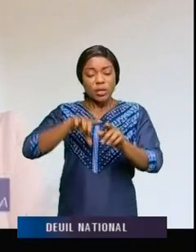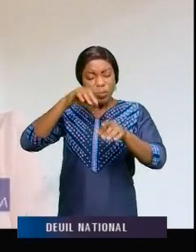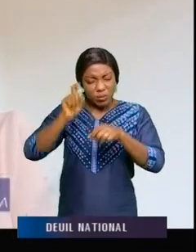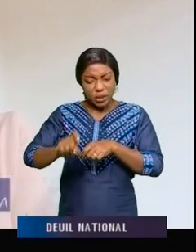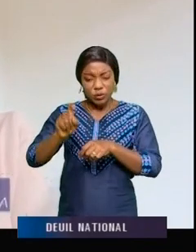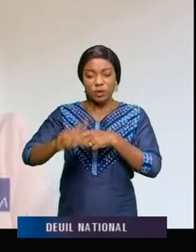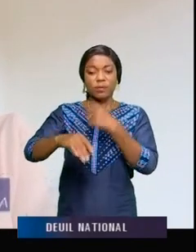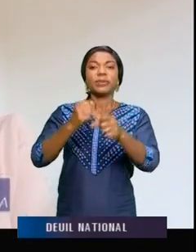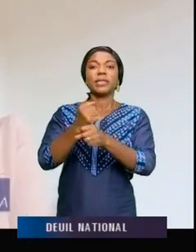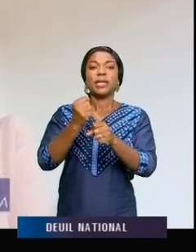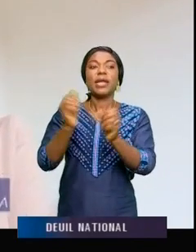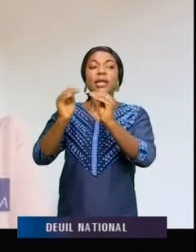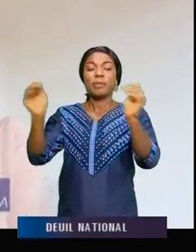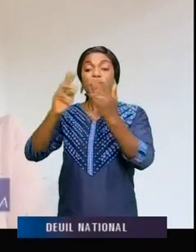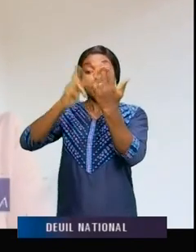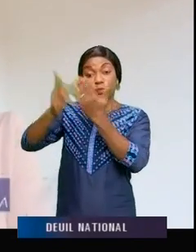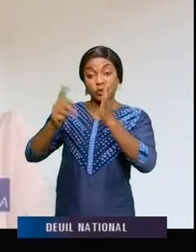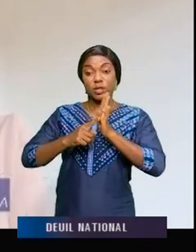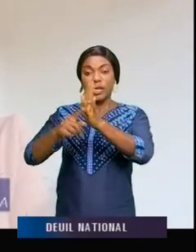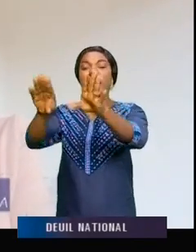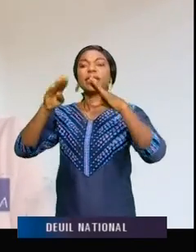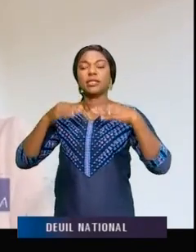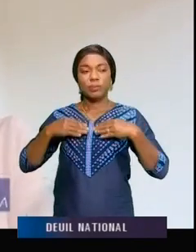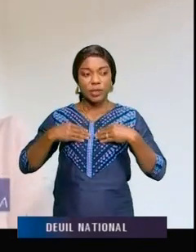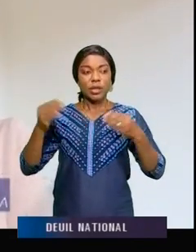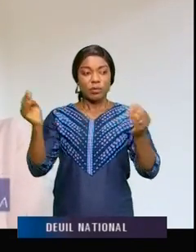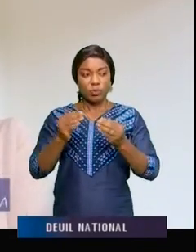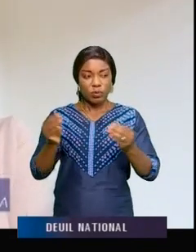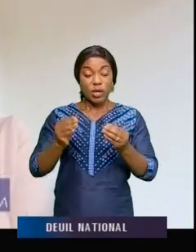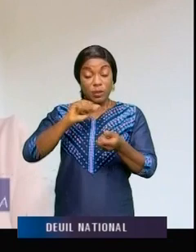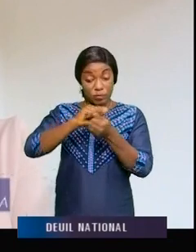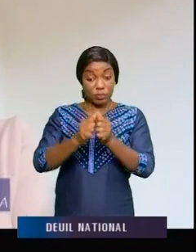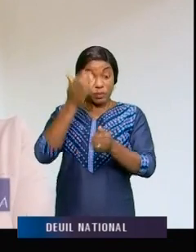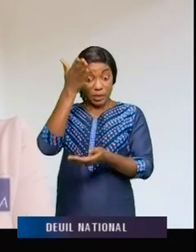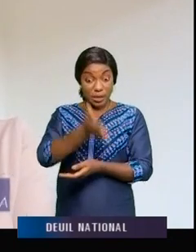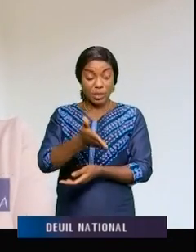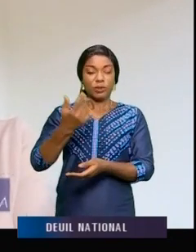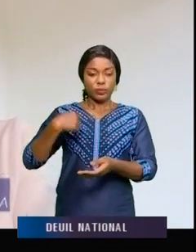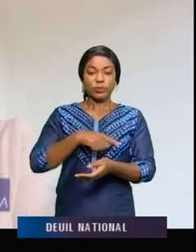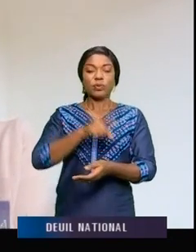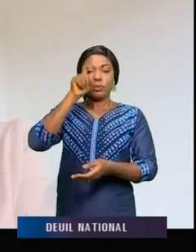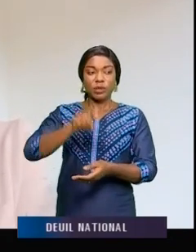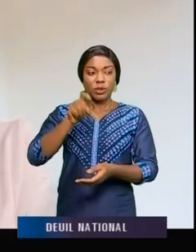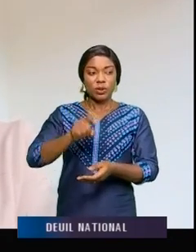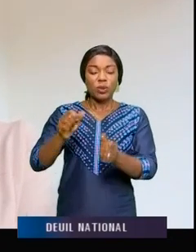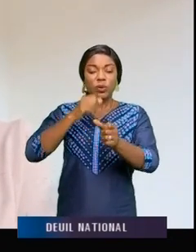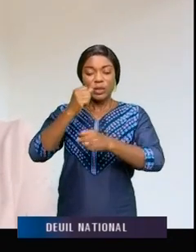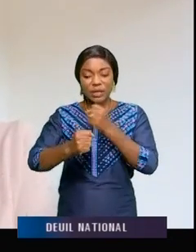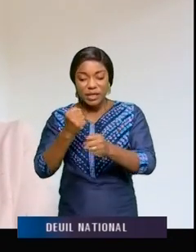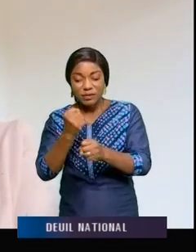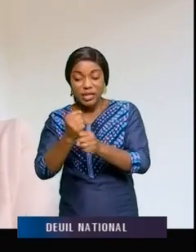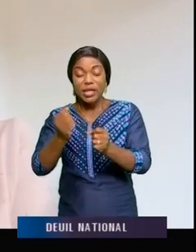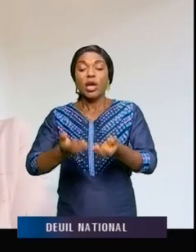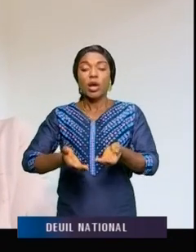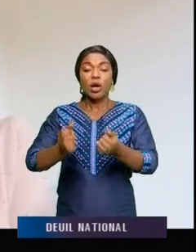de ces zones. Mais le projet a été accepté à cause de cet aspect-là. Donc, il faut qu'on essaie ensemble de relever le défi,